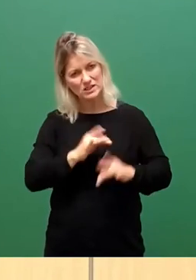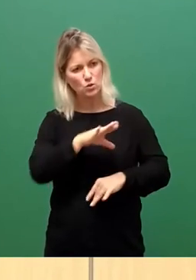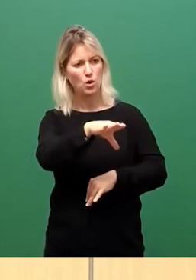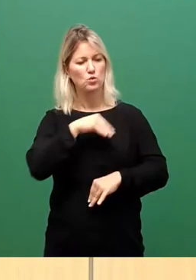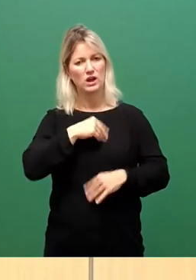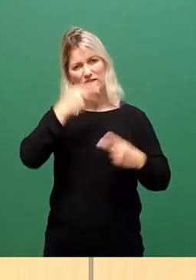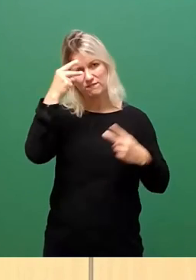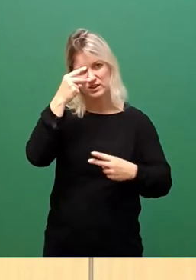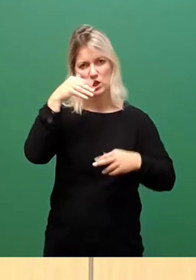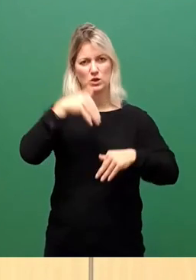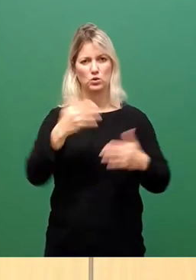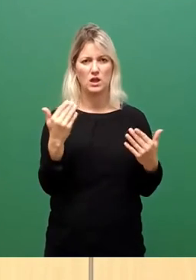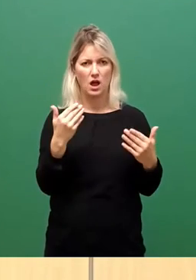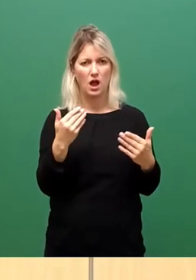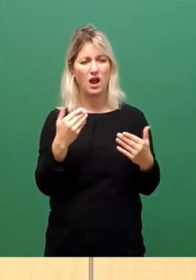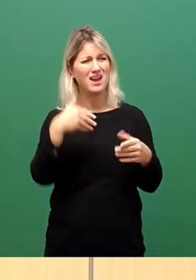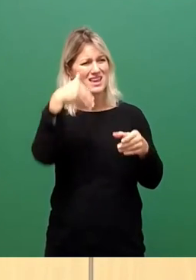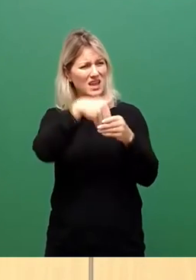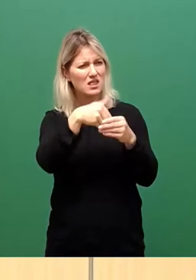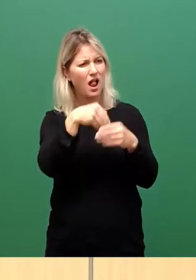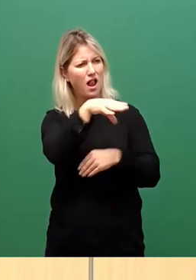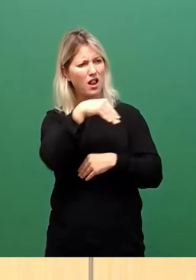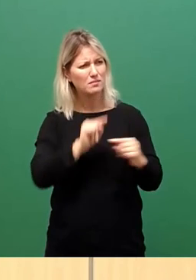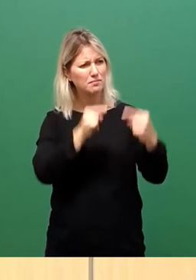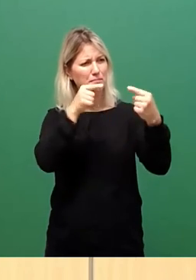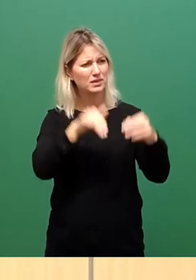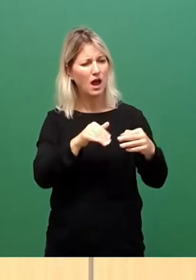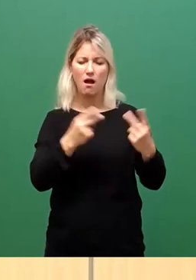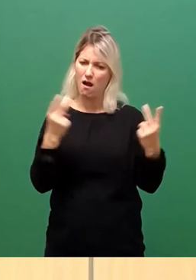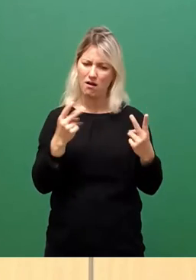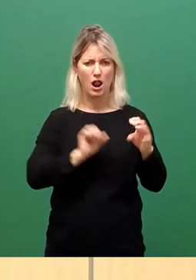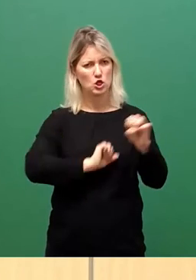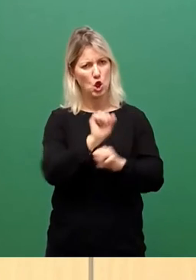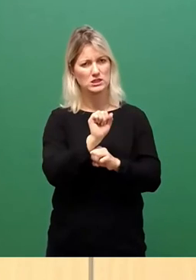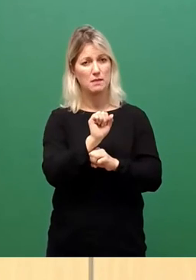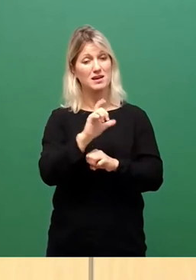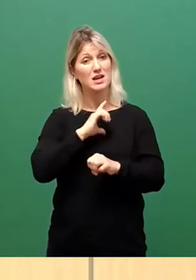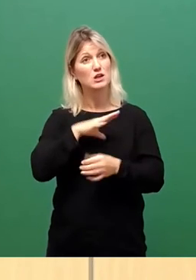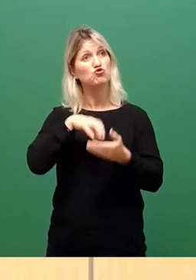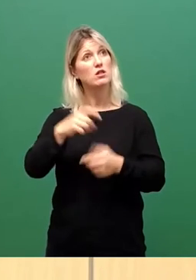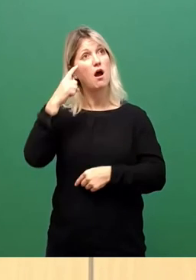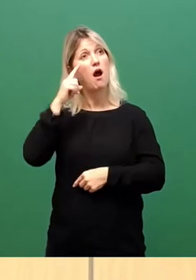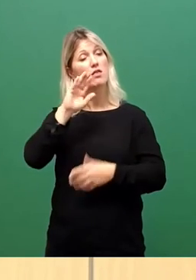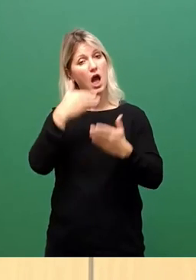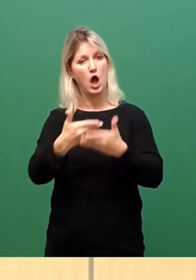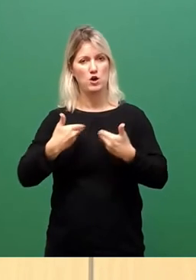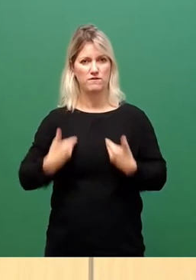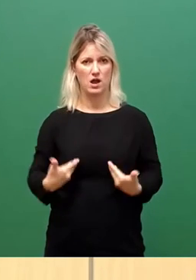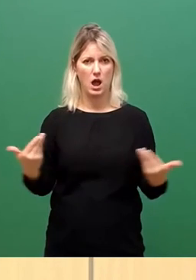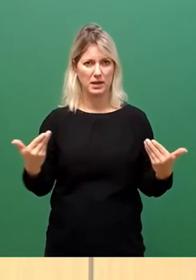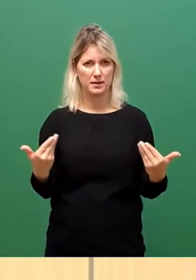trotz aller inhaltlichen Differenzen. Das ist unsere Aufgabe als Stadträtinnen und Stadträte. Wie viel Weihnachten wird,